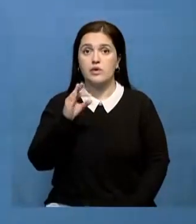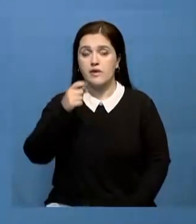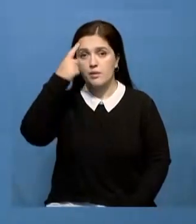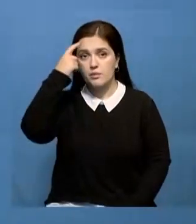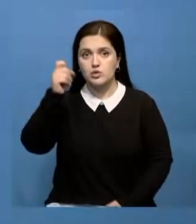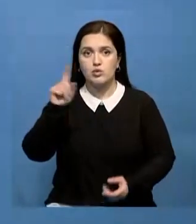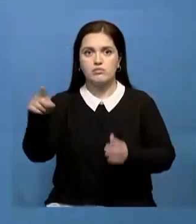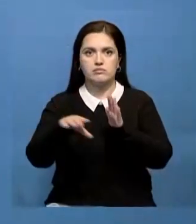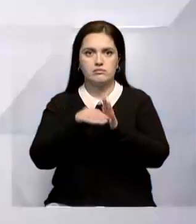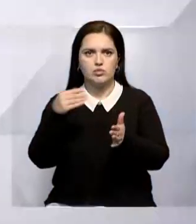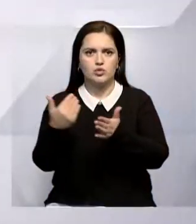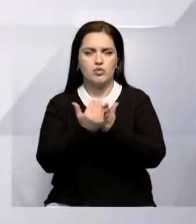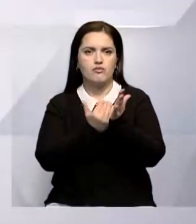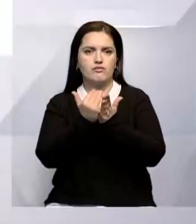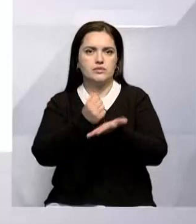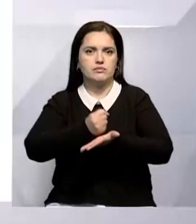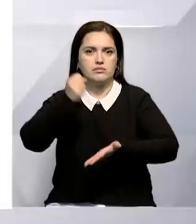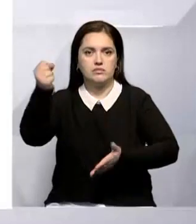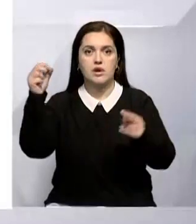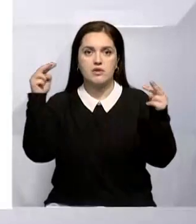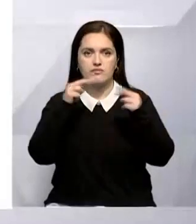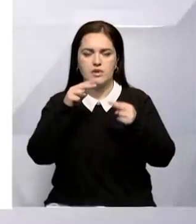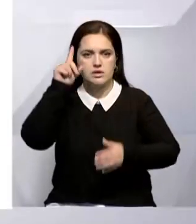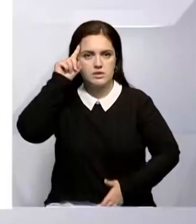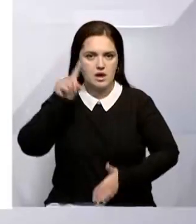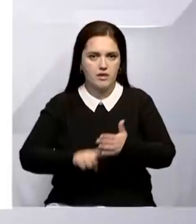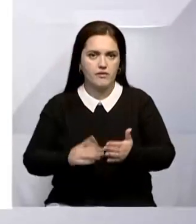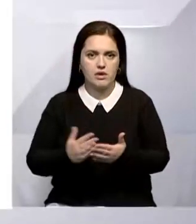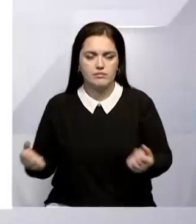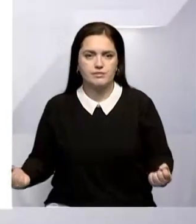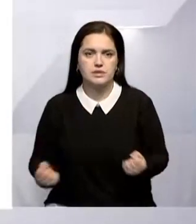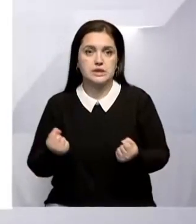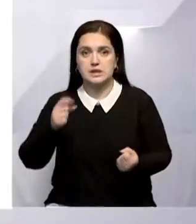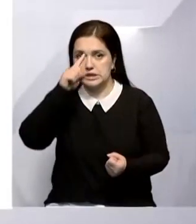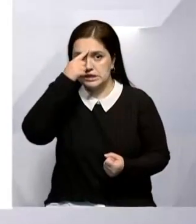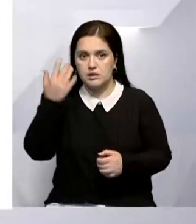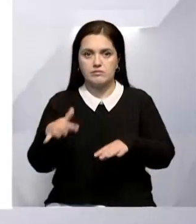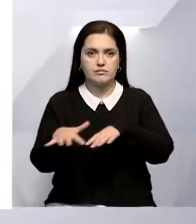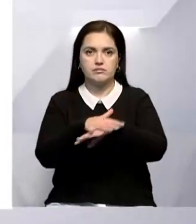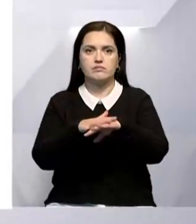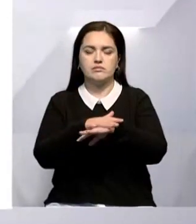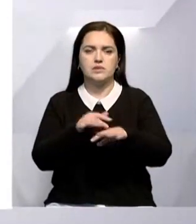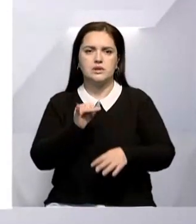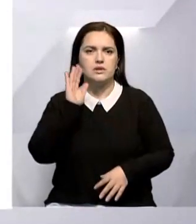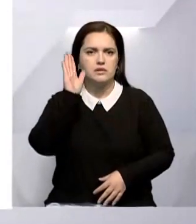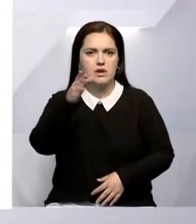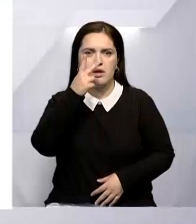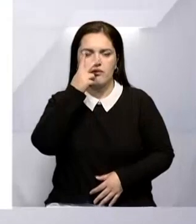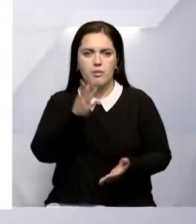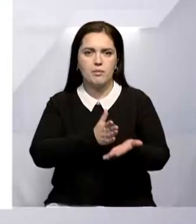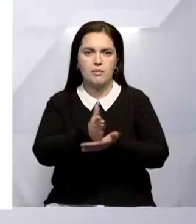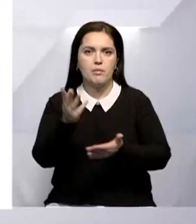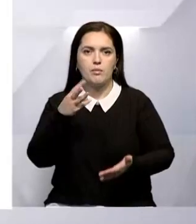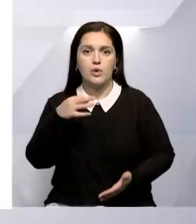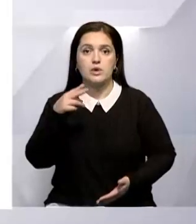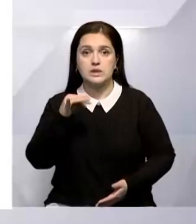переизбрание на столь высокий пост свидетельствует о непоколебимом доверии и поддержке индийскими гражданами дальновидной политики